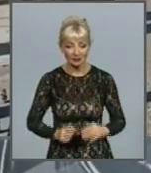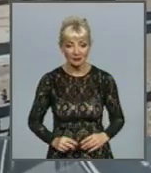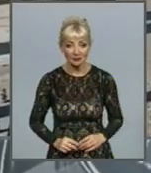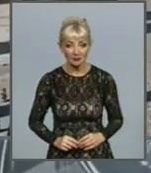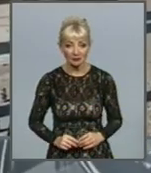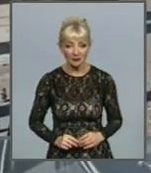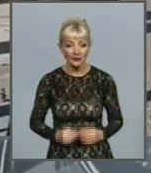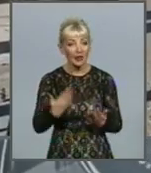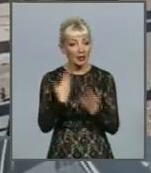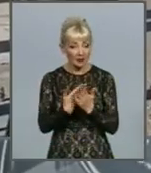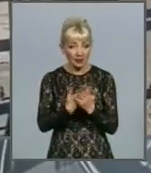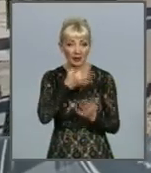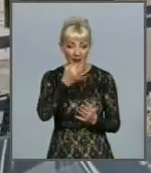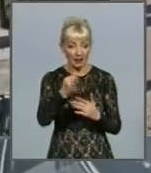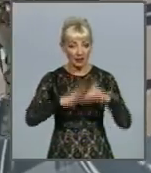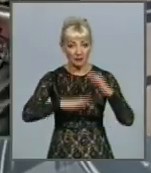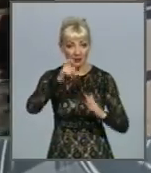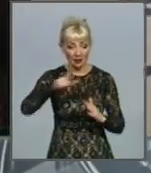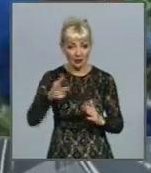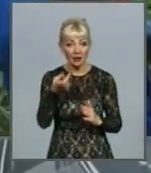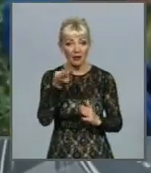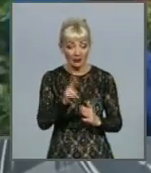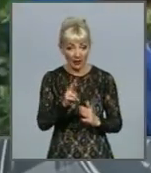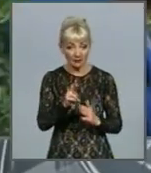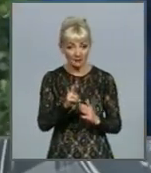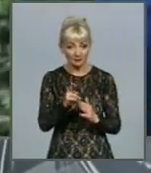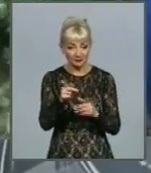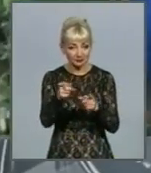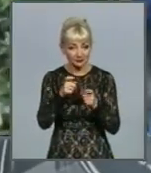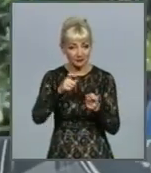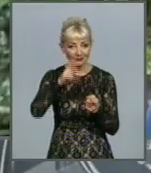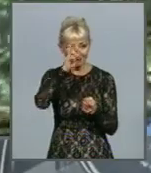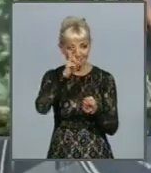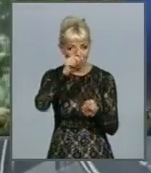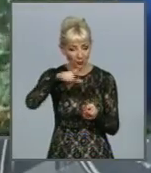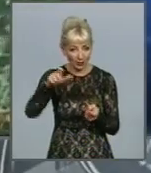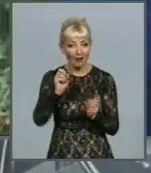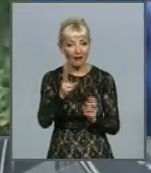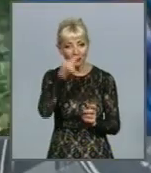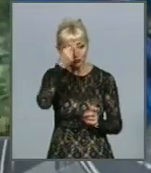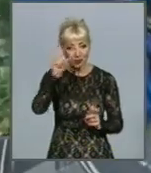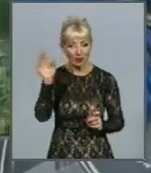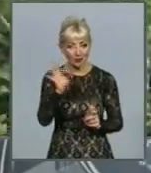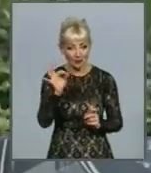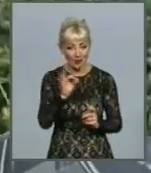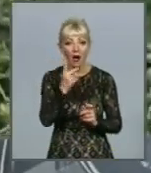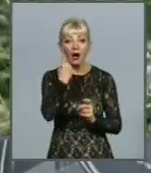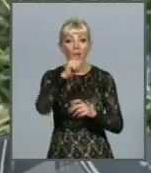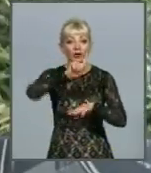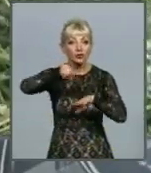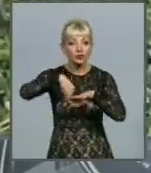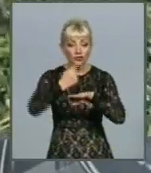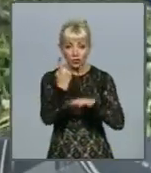Для прикладу, зазначають фахівці, для залучення працівників у таких країнах, як Чехія та Німеччина, піднімають погодинну плату.